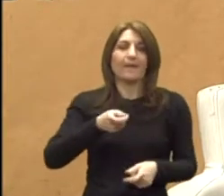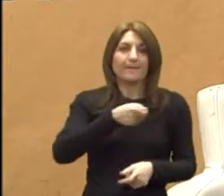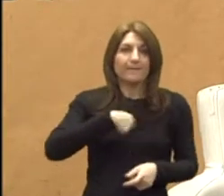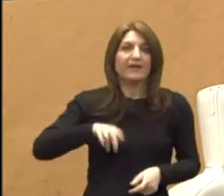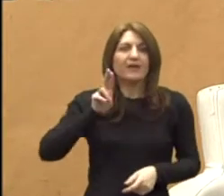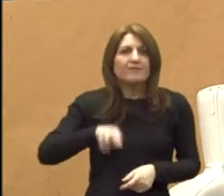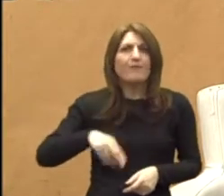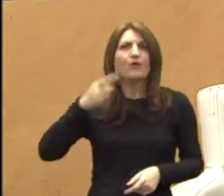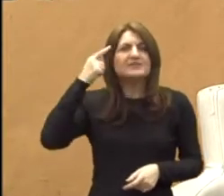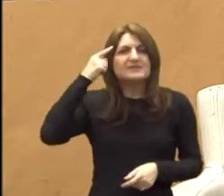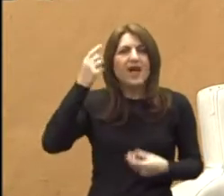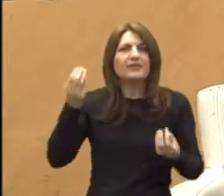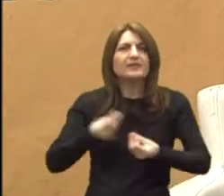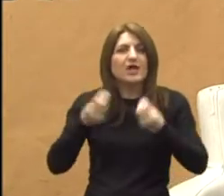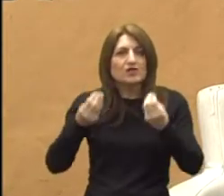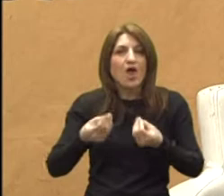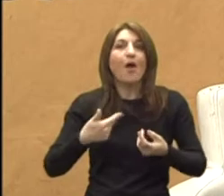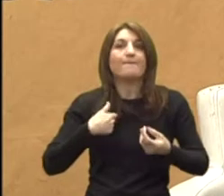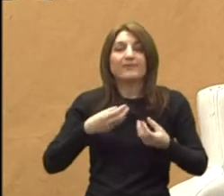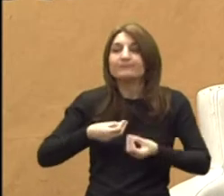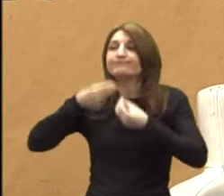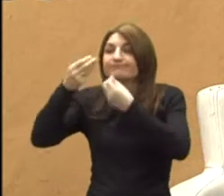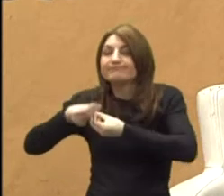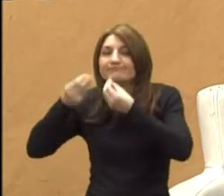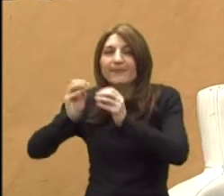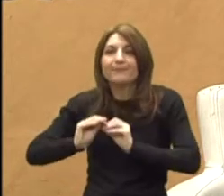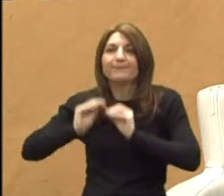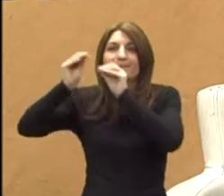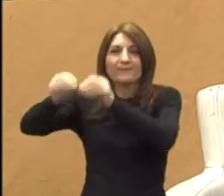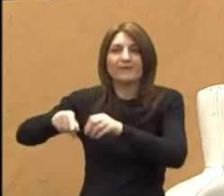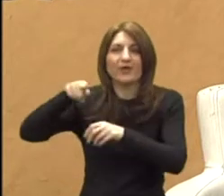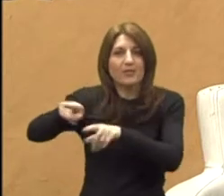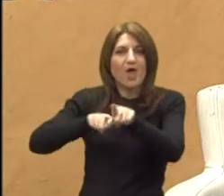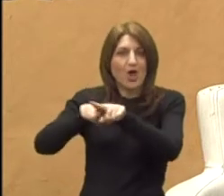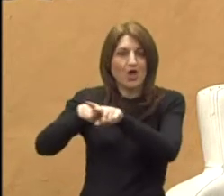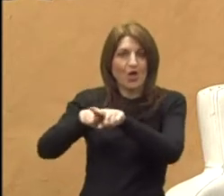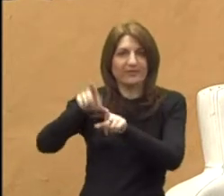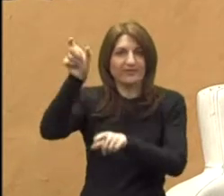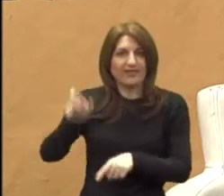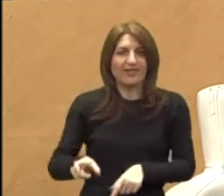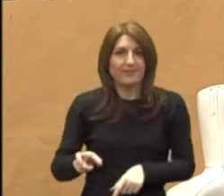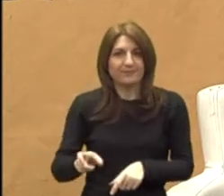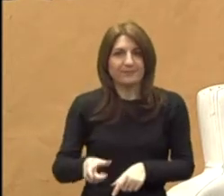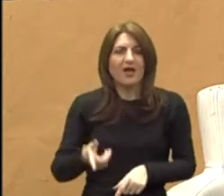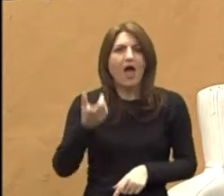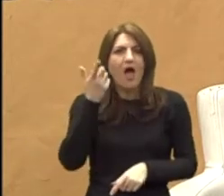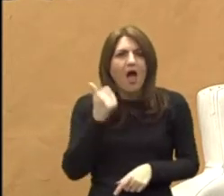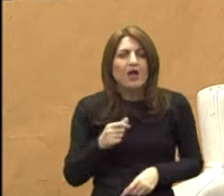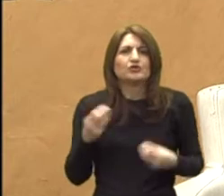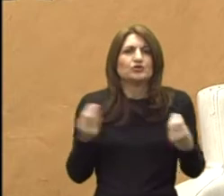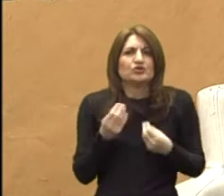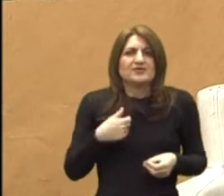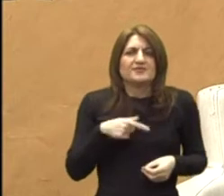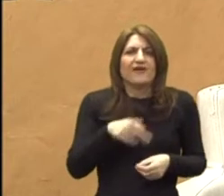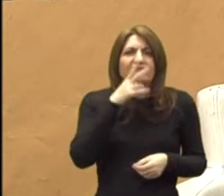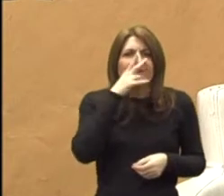određena znanja koja sigurno da prenosimo na naše roditelje. Ali ono što je bilo vidljivo kod